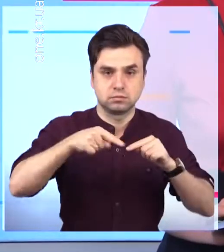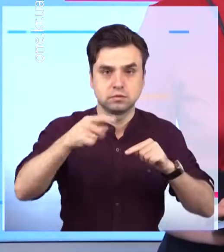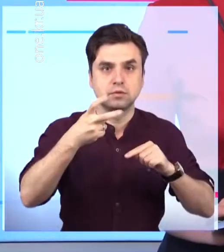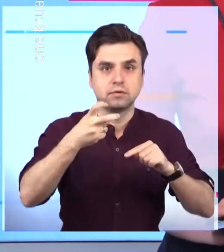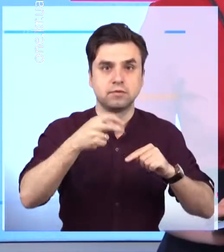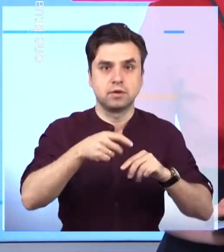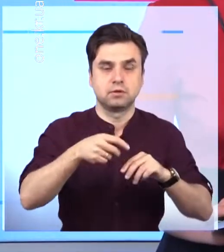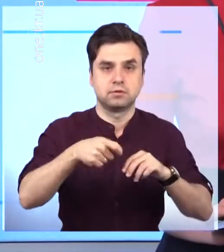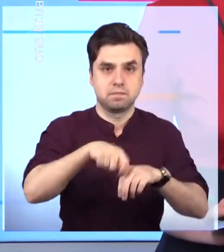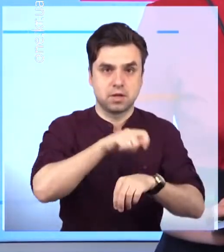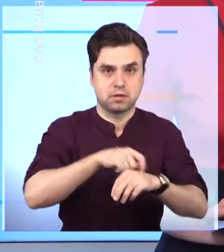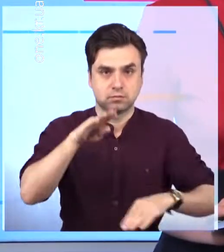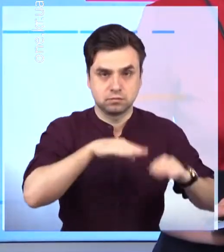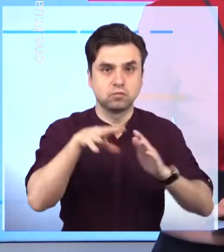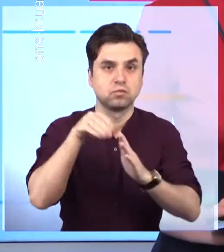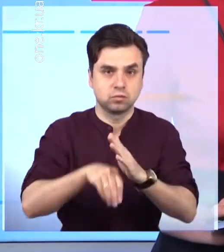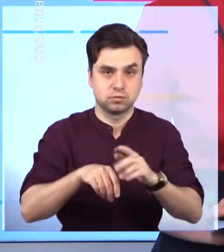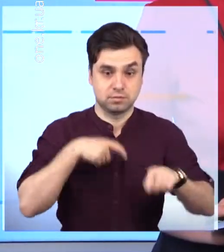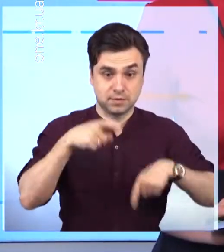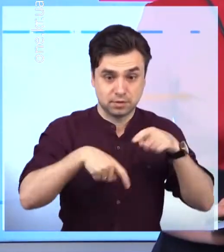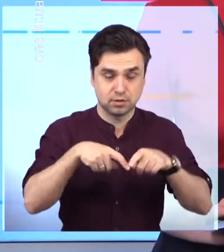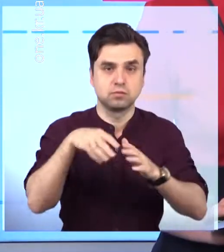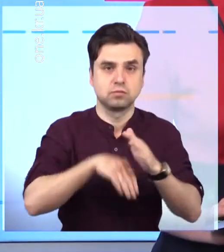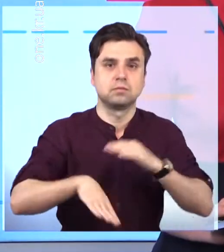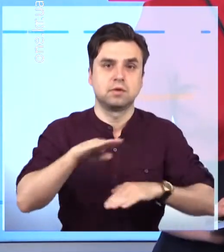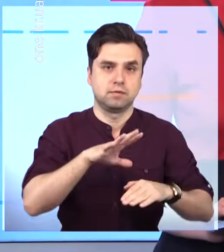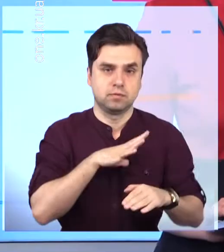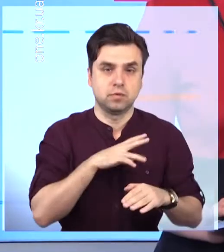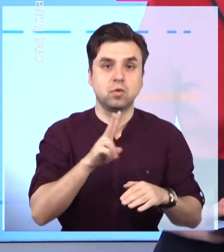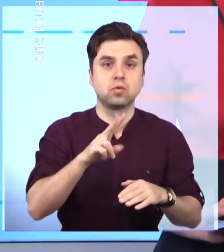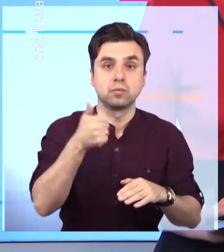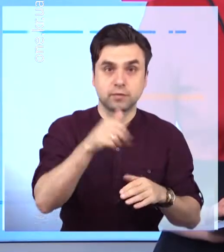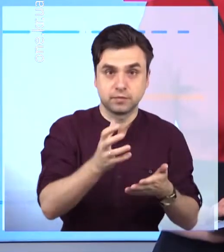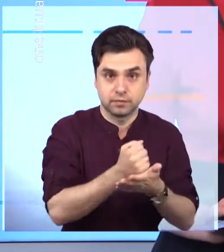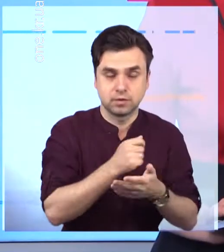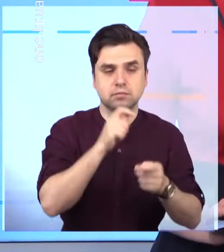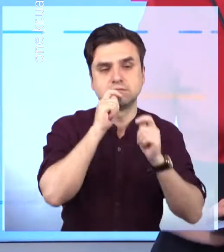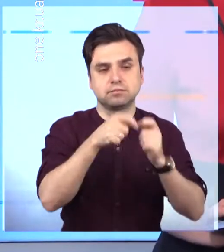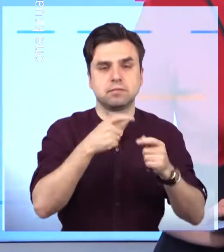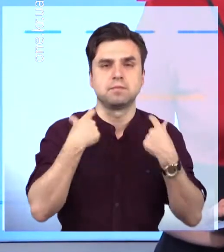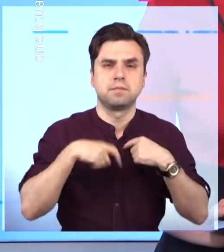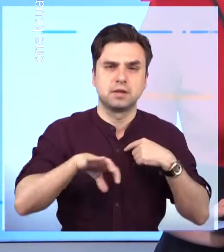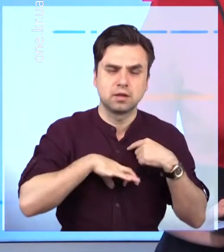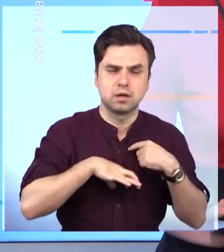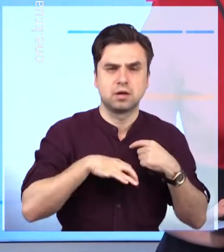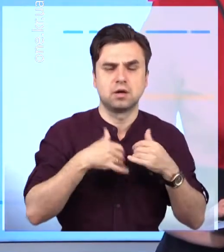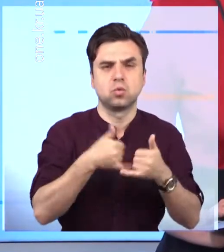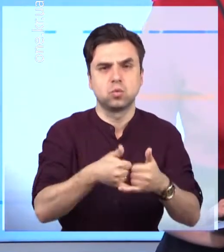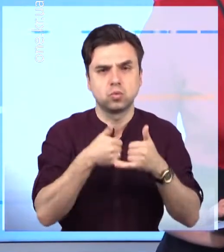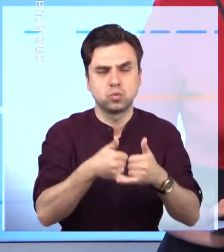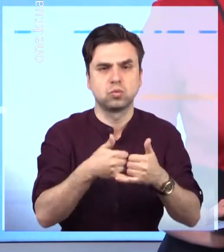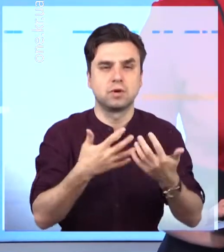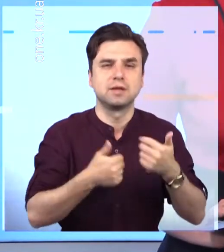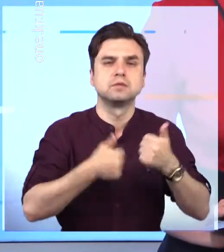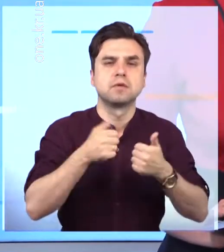перешкоду. Найспритніших та найшвидших з них відзначили медалями, кубками і іншими нагородами. Як пройшов цей марафон та